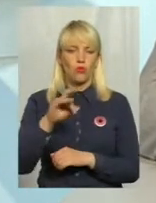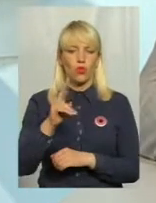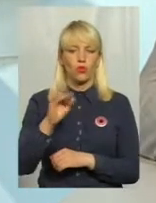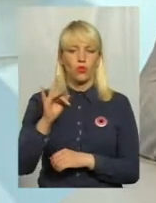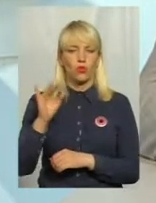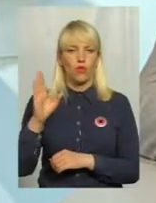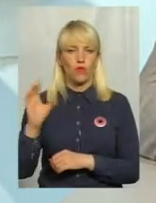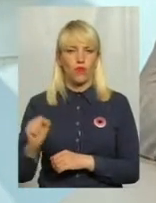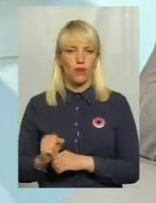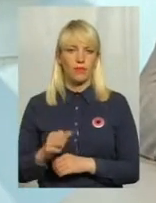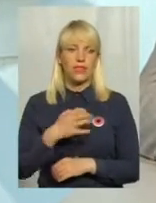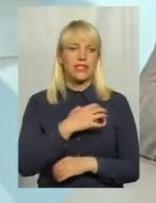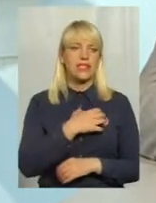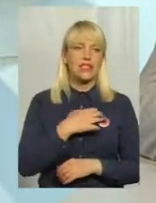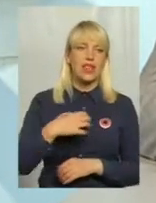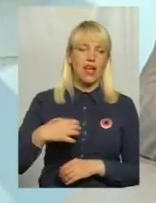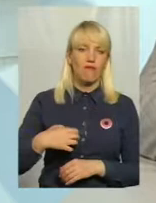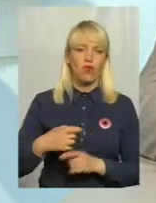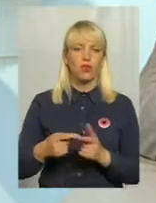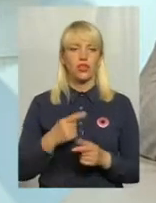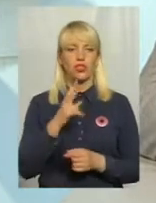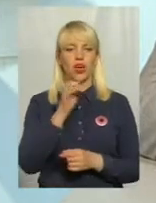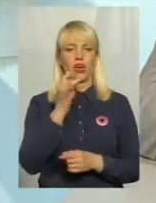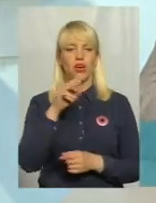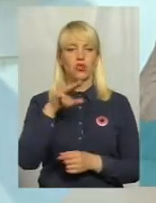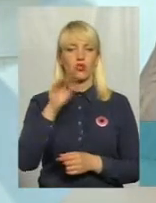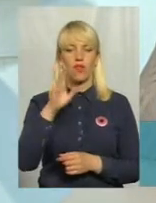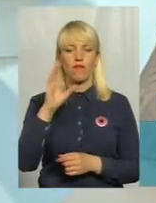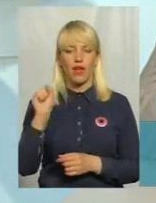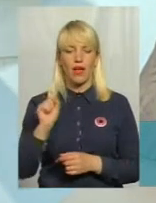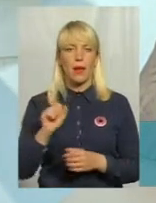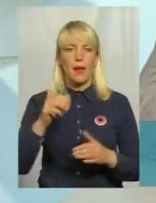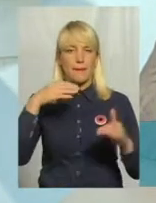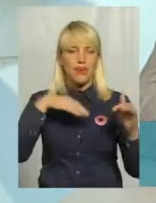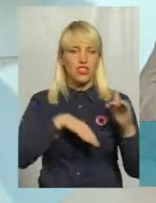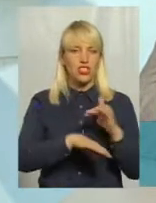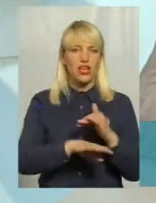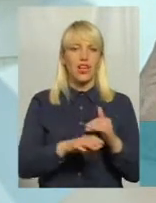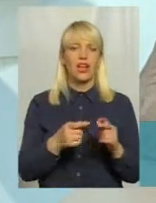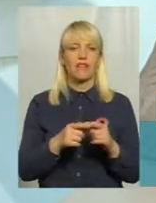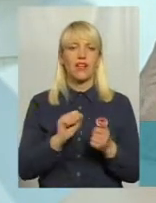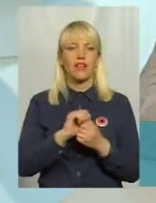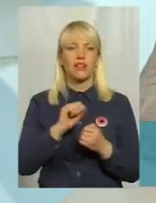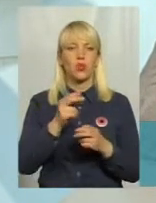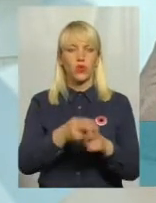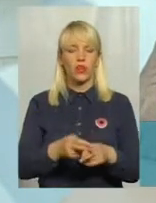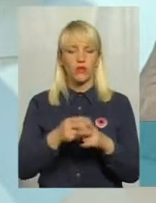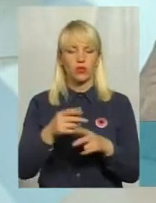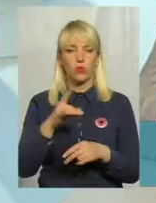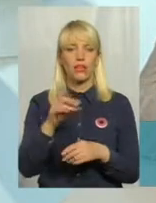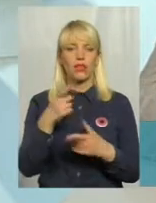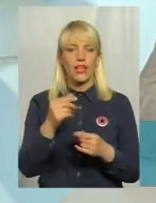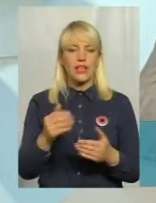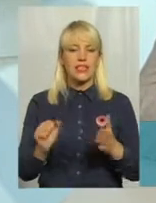Карстові печери в Дунаєвайському районі, де живцем замуровували людей під час Другої світової війни.